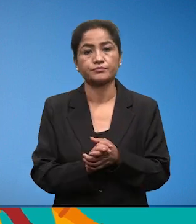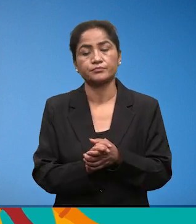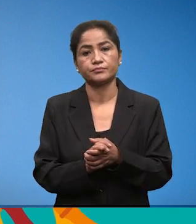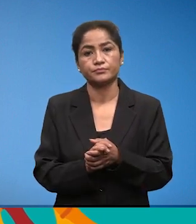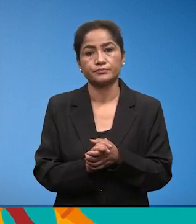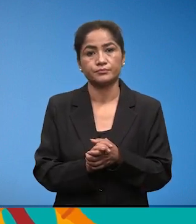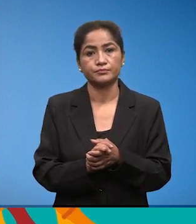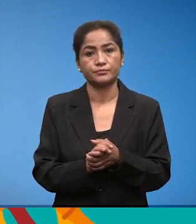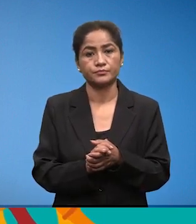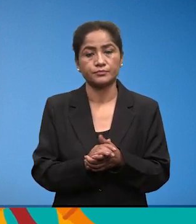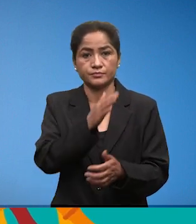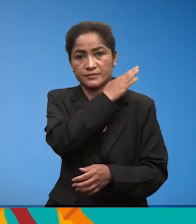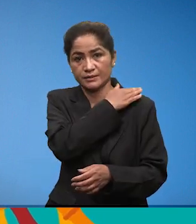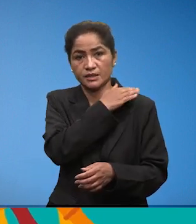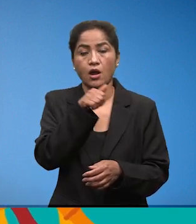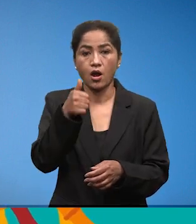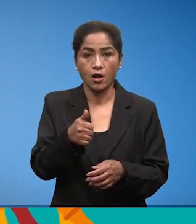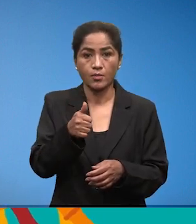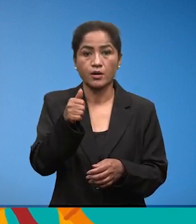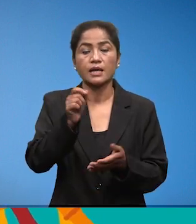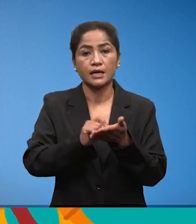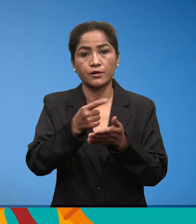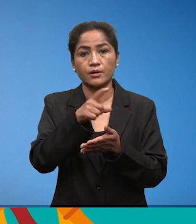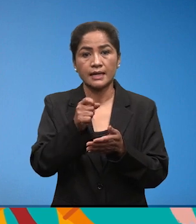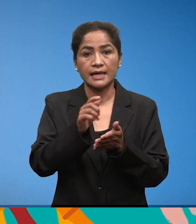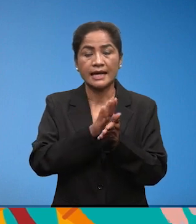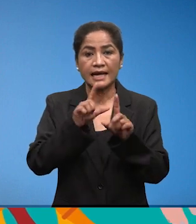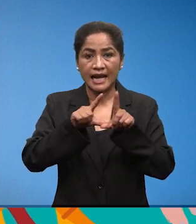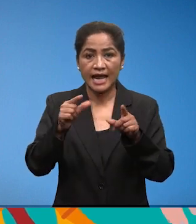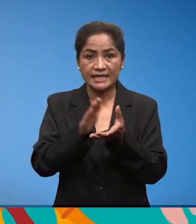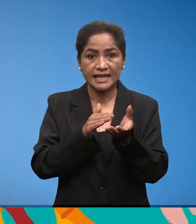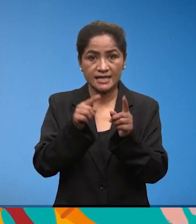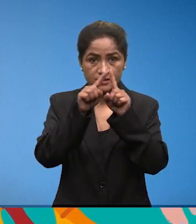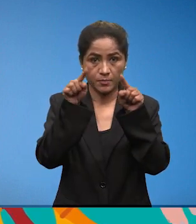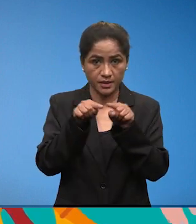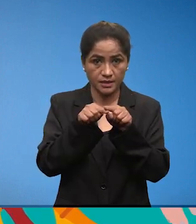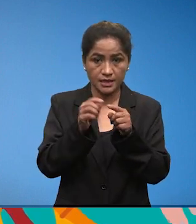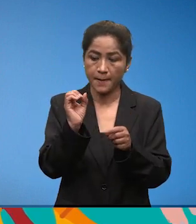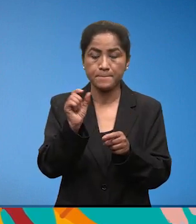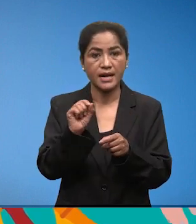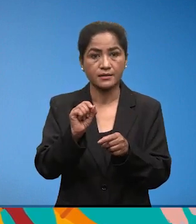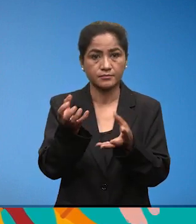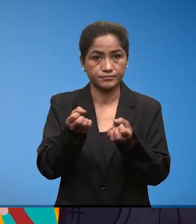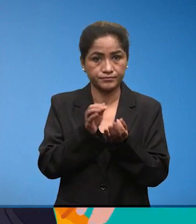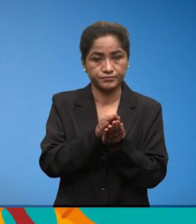बास अब लेखना का लागी खाली तास को पत्ती इरा मारकर लिनो अस्त